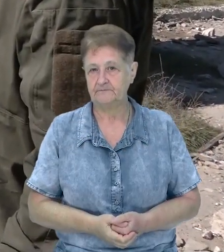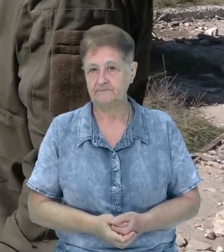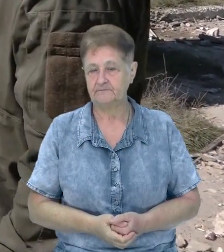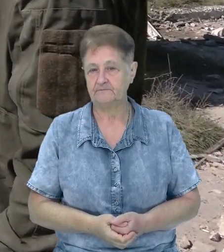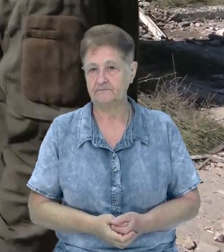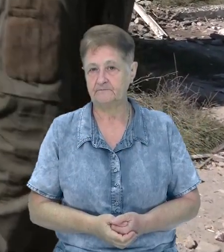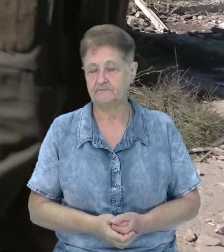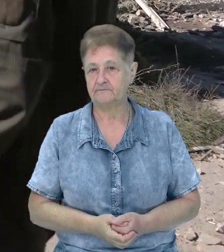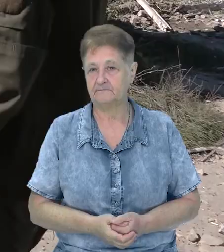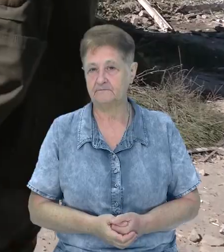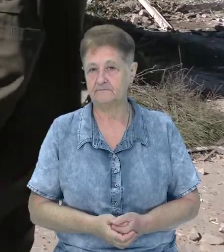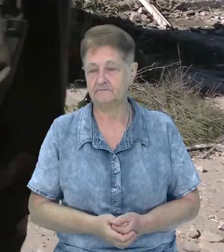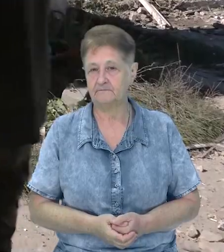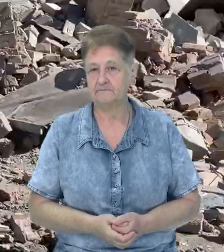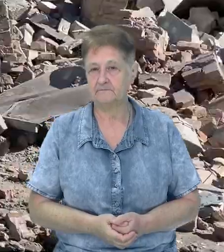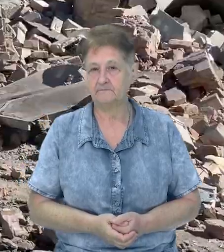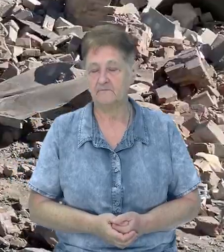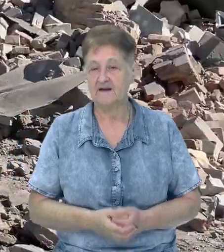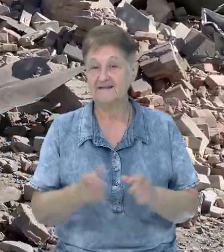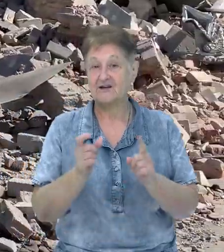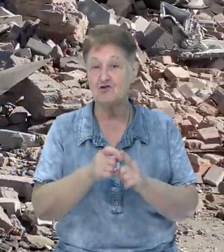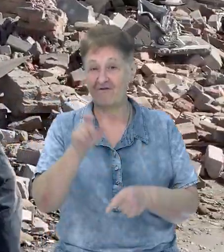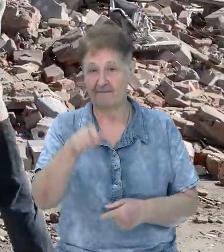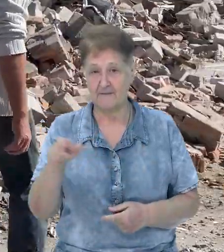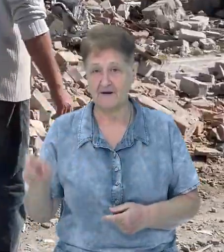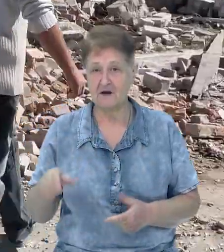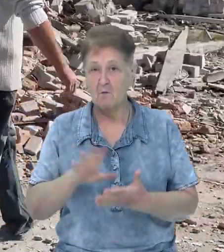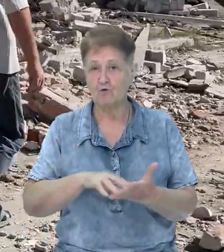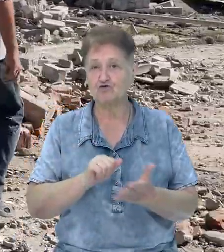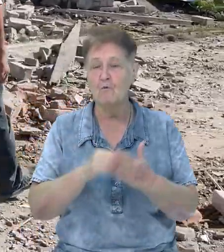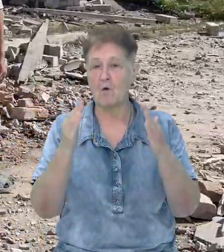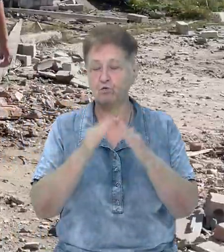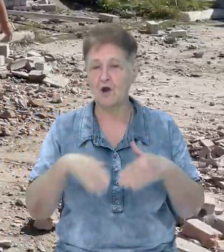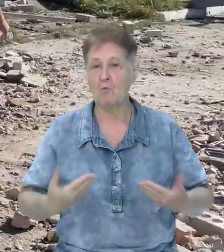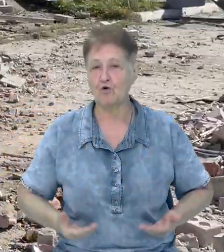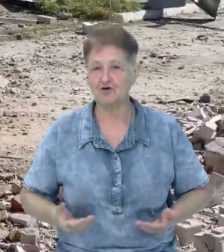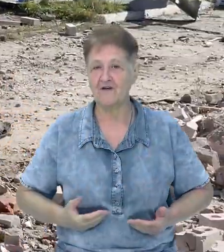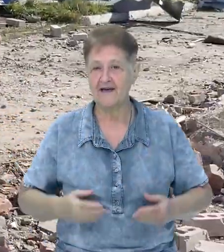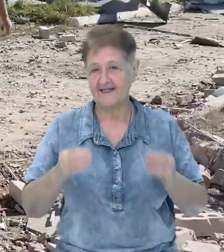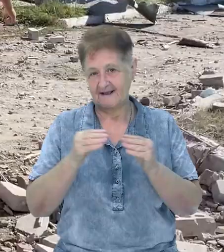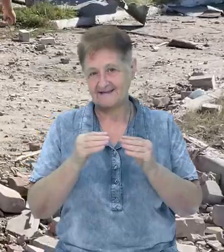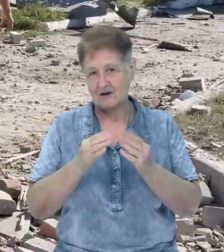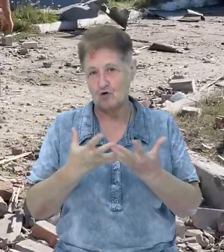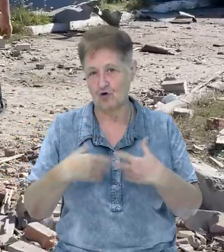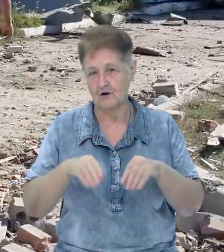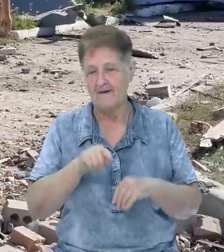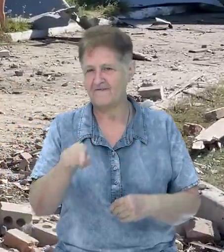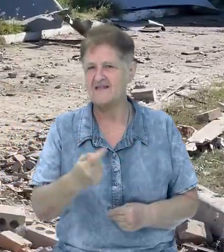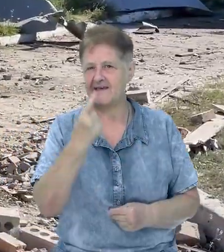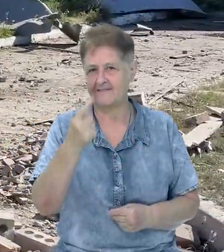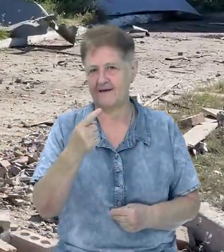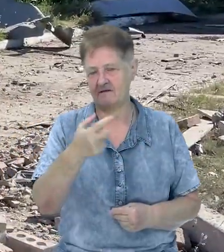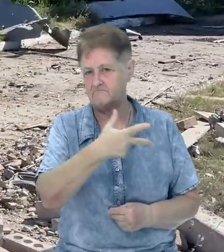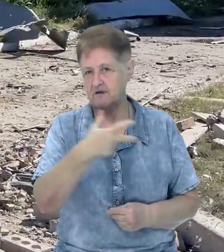Ну, щось вправлялося. За словами мешканців, в пошкодженому будинку проживало десяток родин. Він єдиний